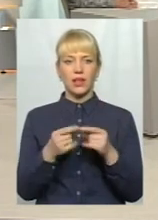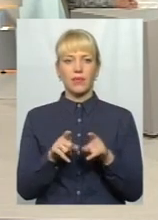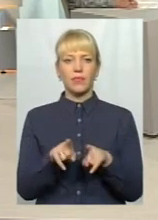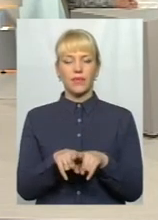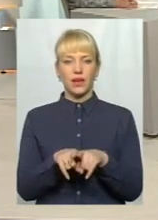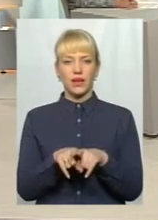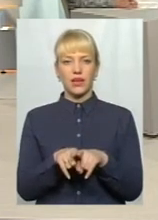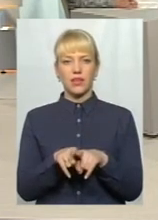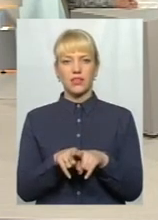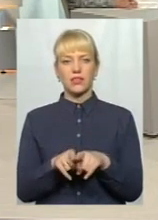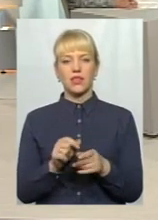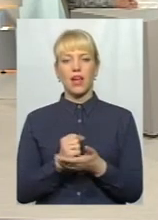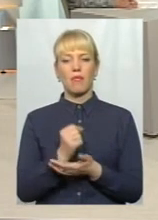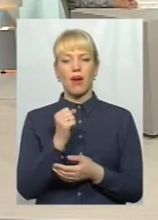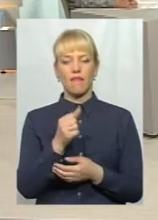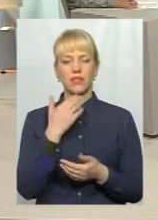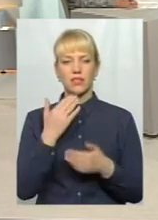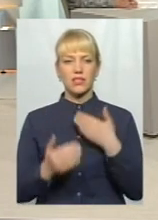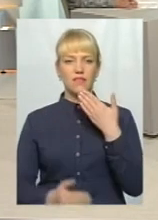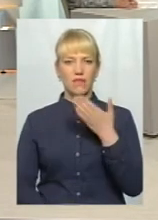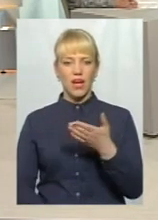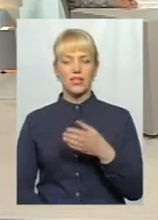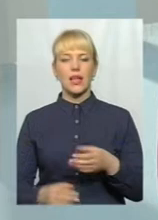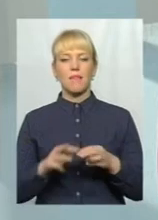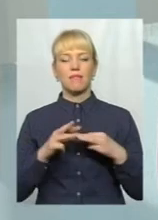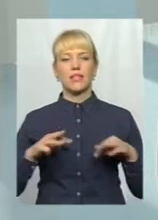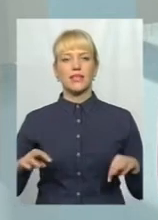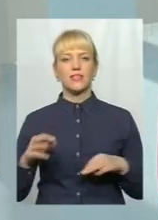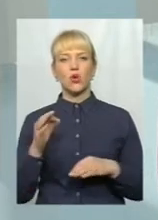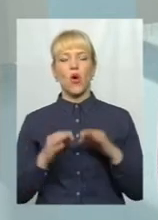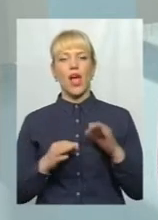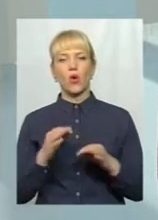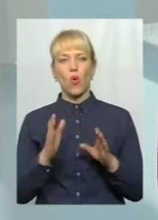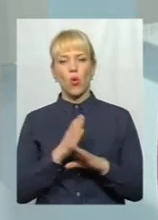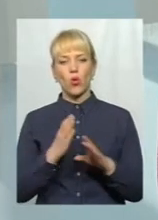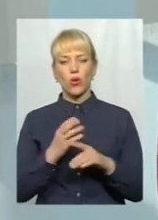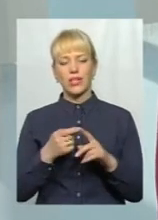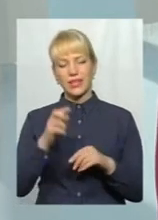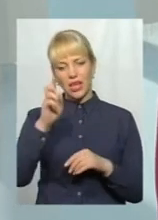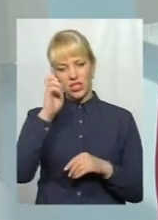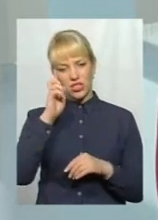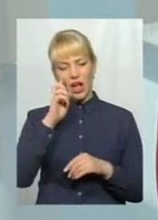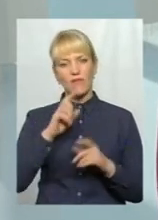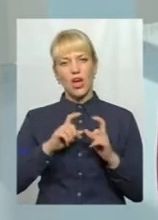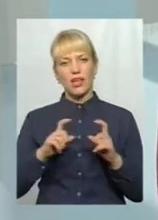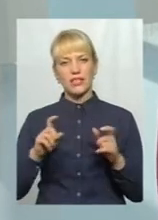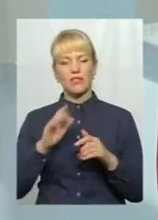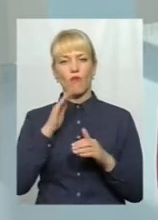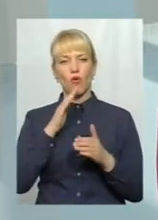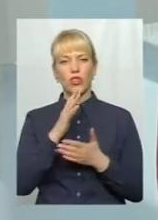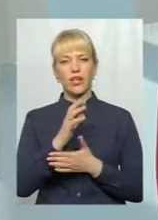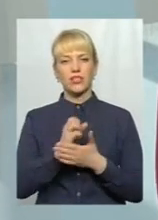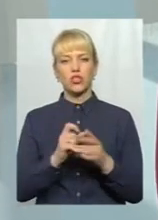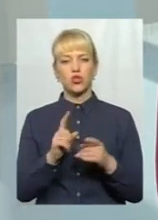віднаправлені звернення і Міністру екології, і Державне агентство водних ресурсів щодо недопустимості